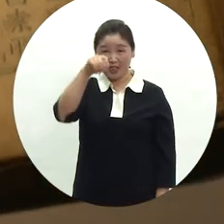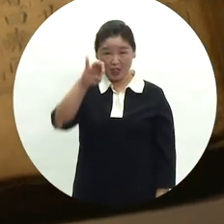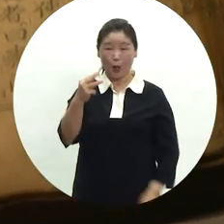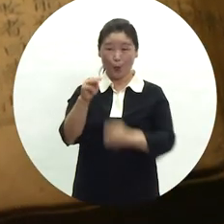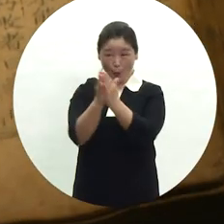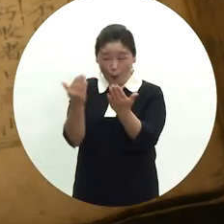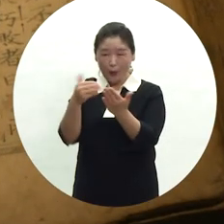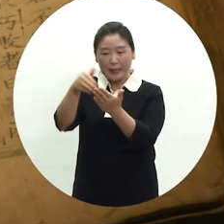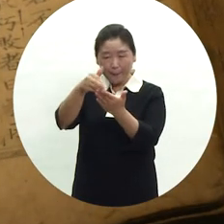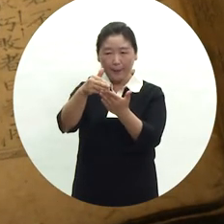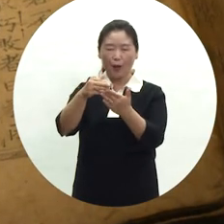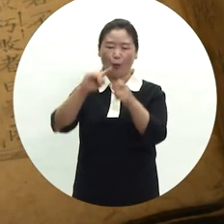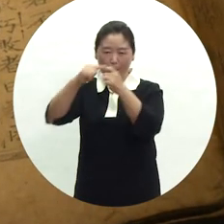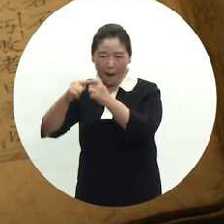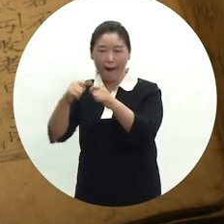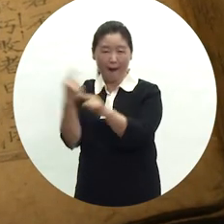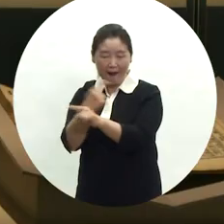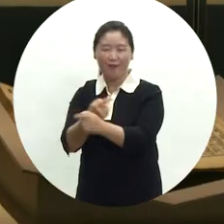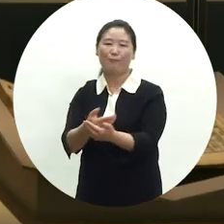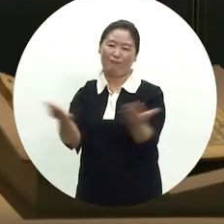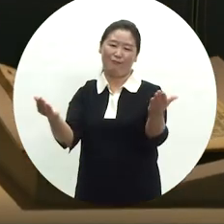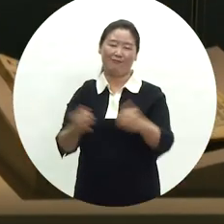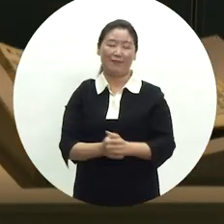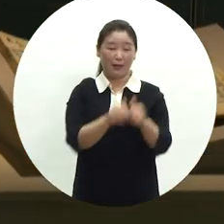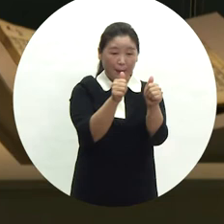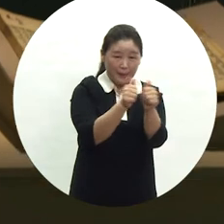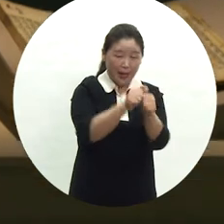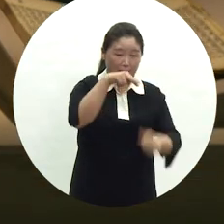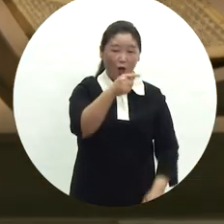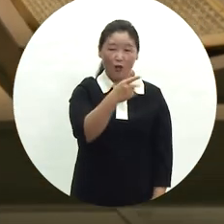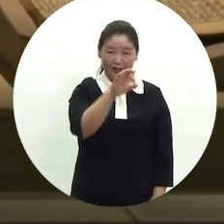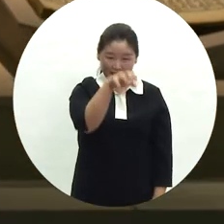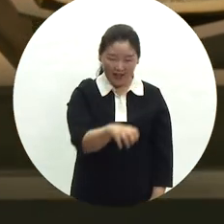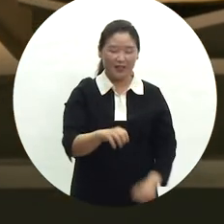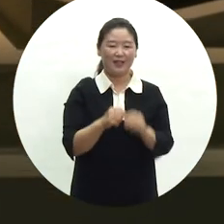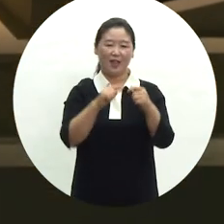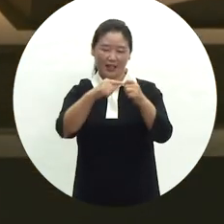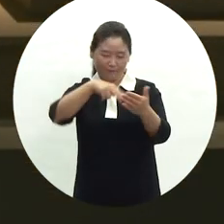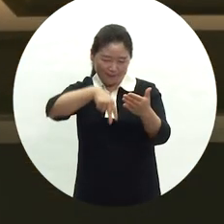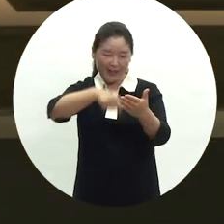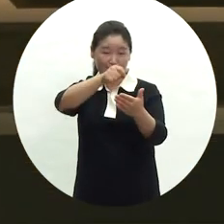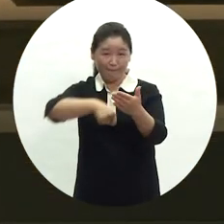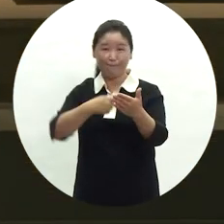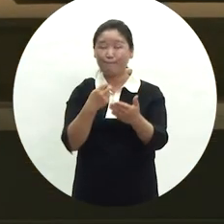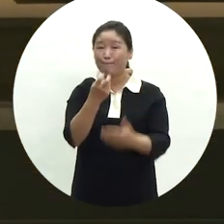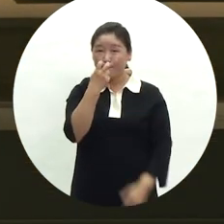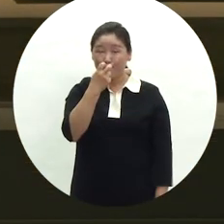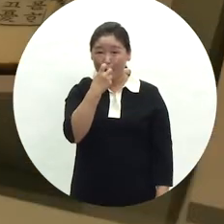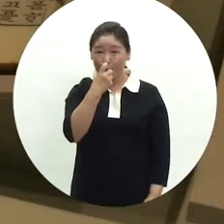한글로 번역하여 보급하였습니다. 남자는 서당에서 글읽기와 쓰기 등을 배우고